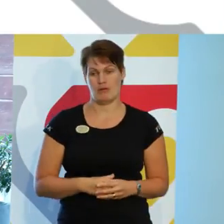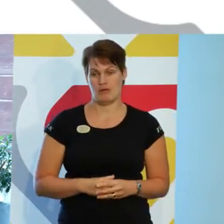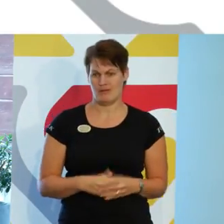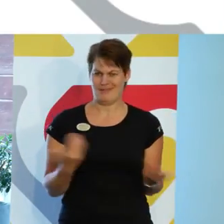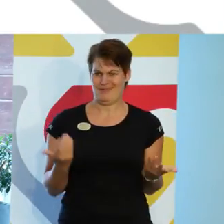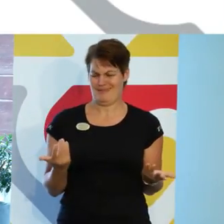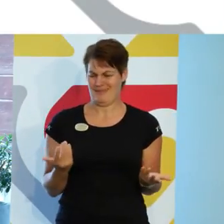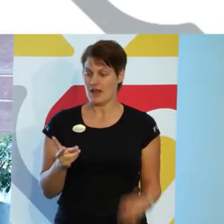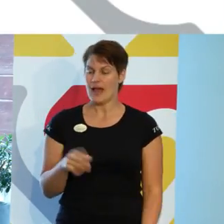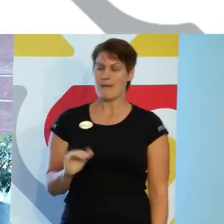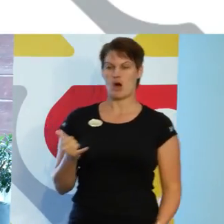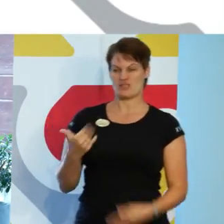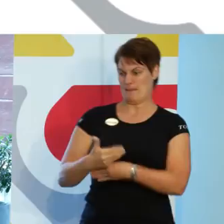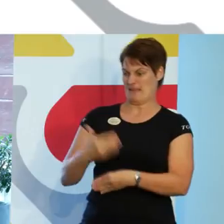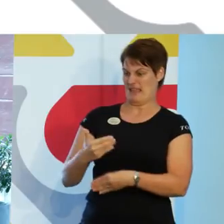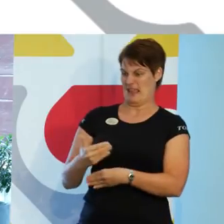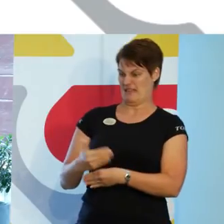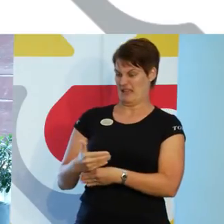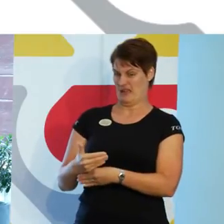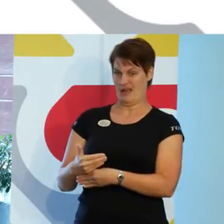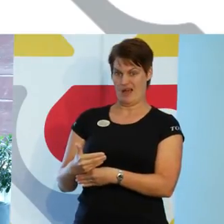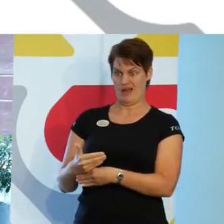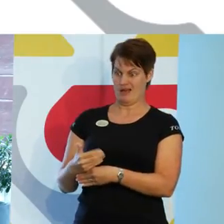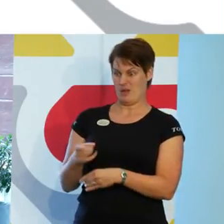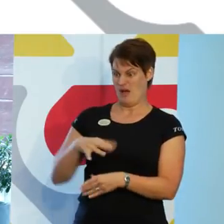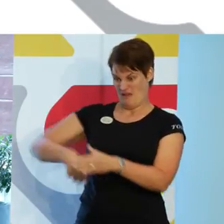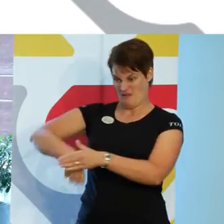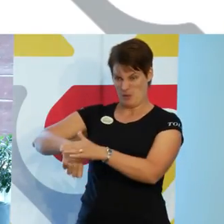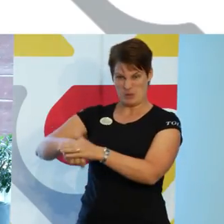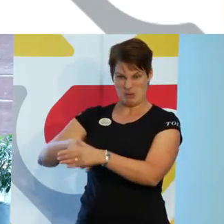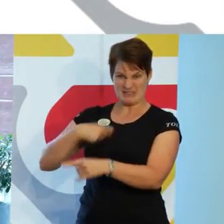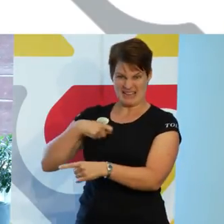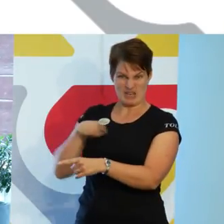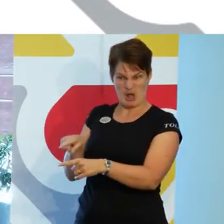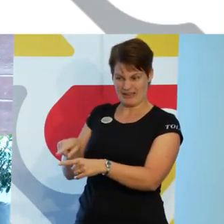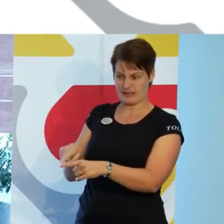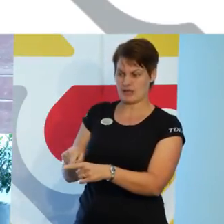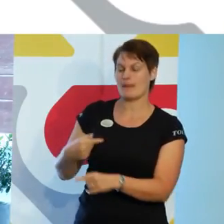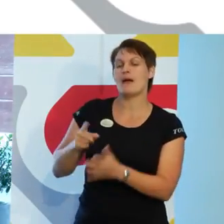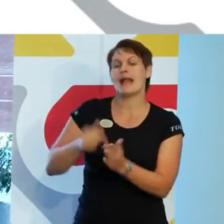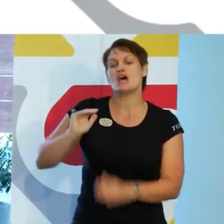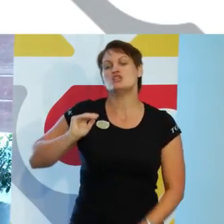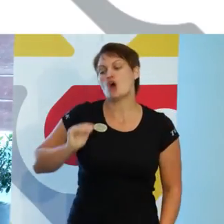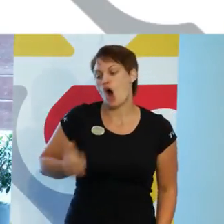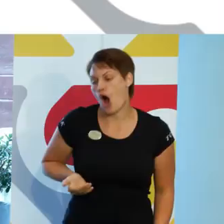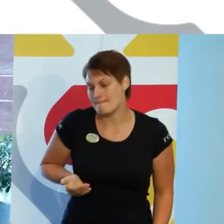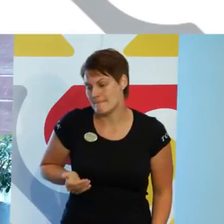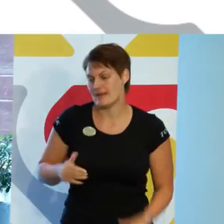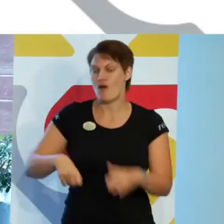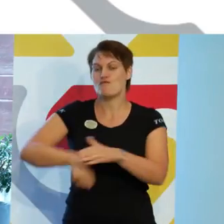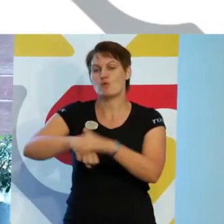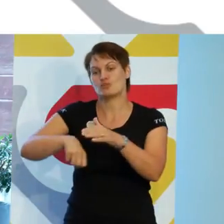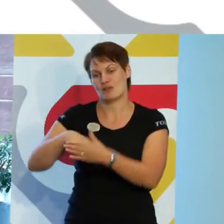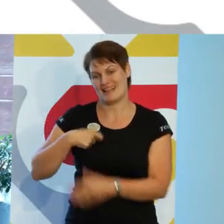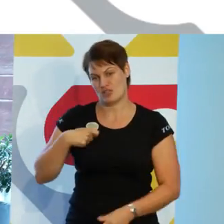Eller det här barnsliga beteendet som de har i fotbollslandslaget. Eller jag menar damfotbollslandslaget.